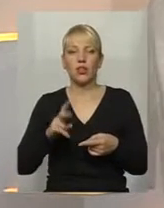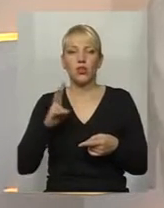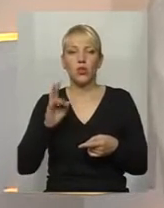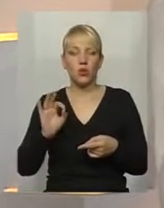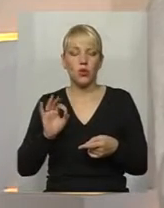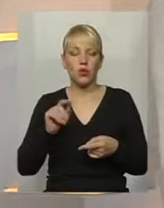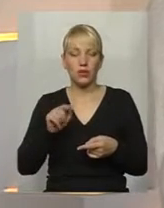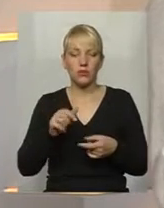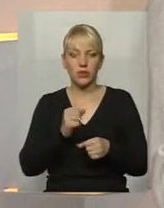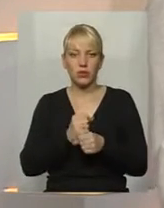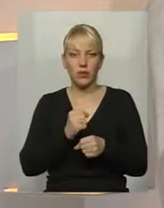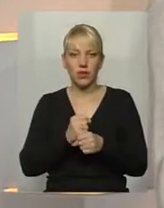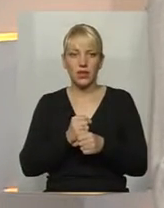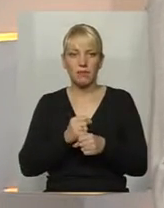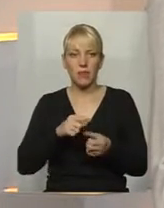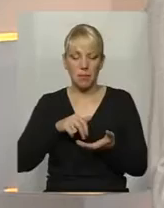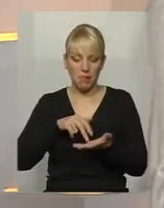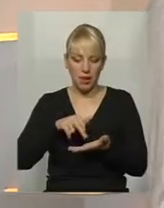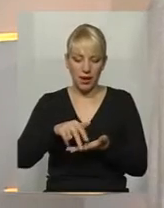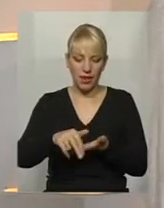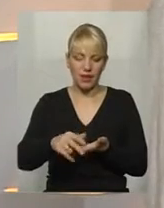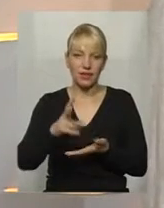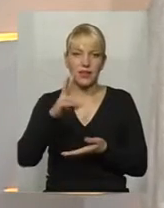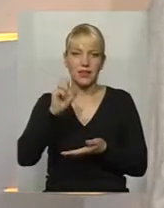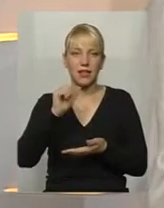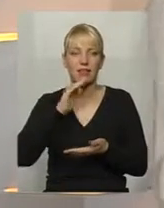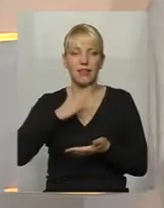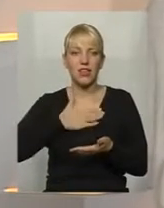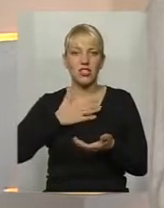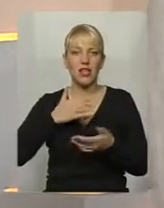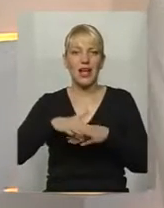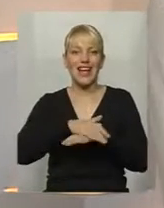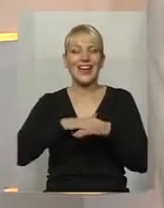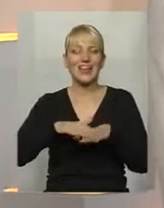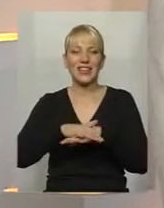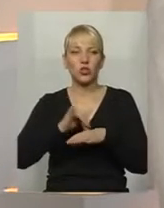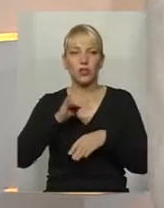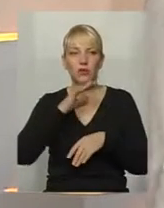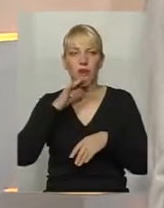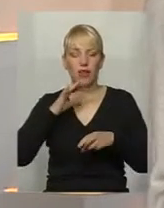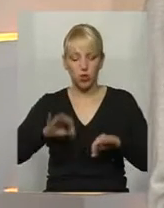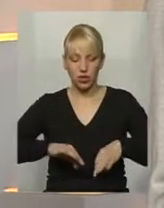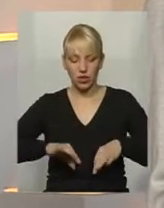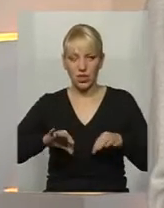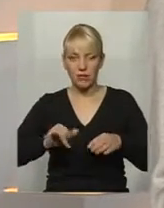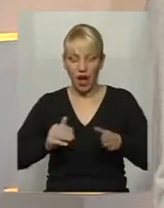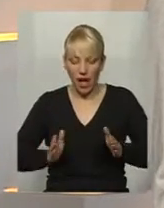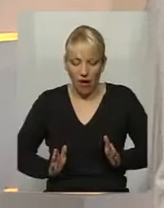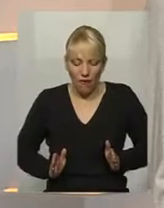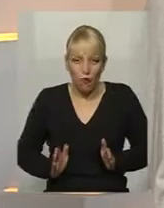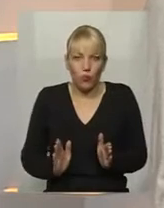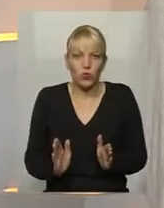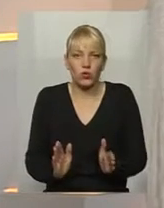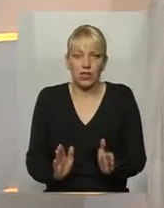зробили перехід на наш ринок, так, і виходить так, що багато транспортів, тротуарів, гвозеньки, десь